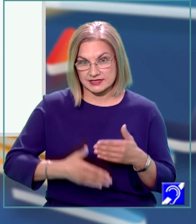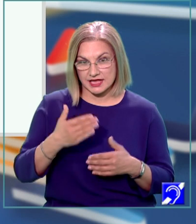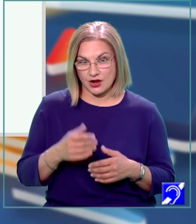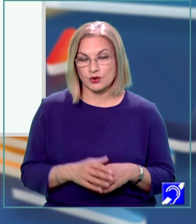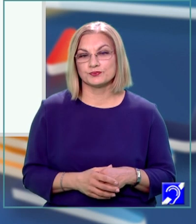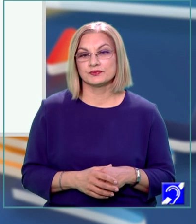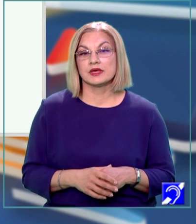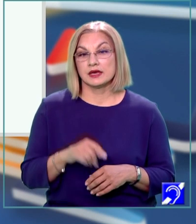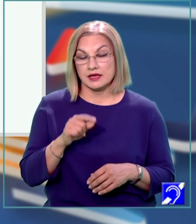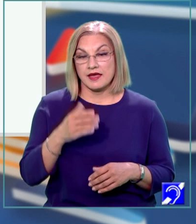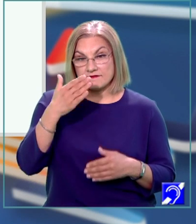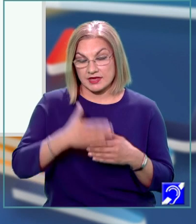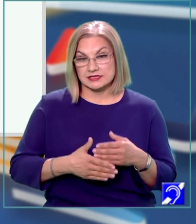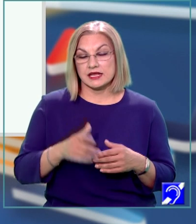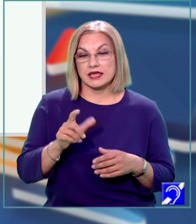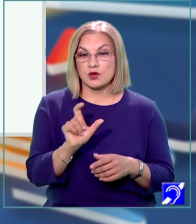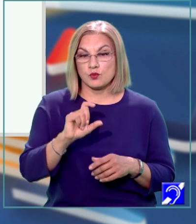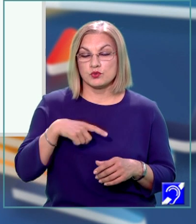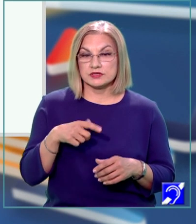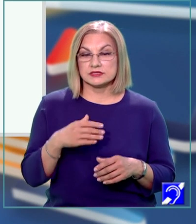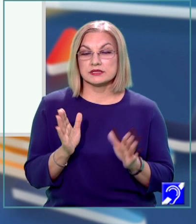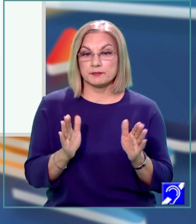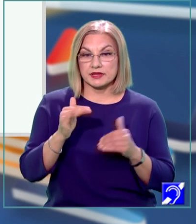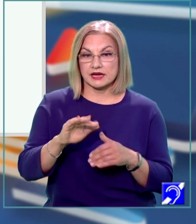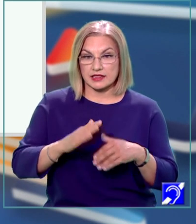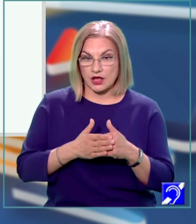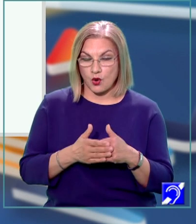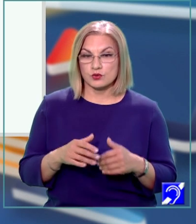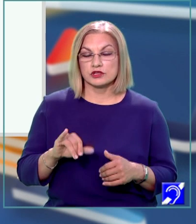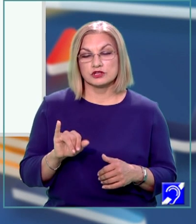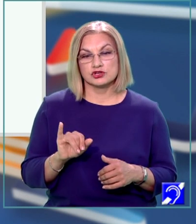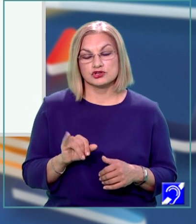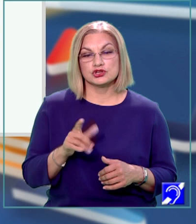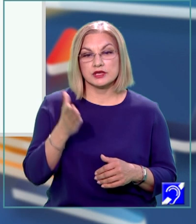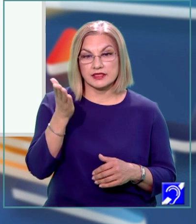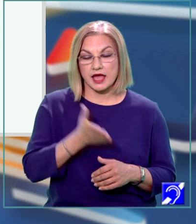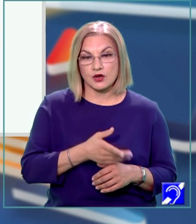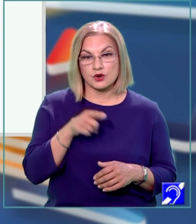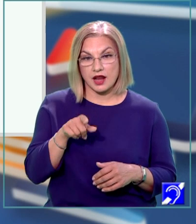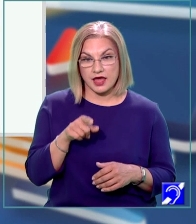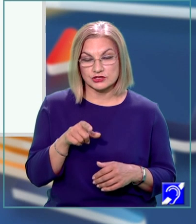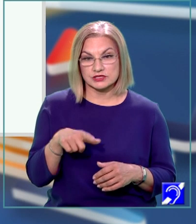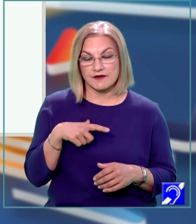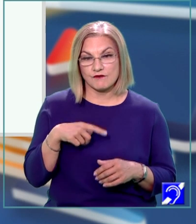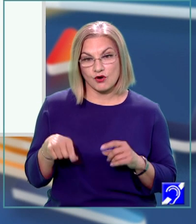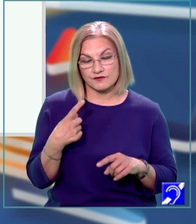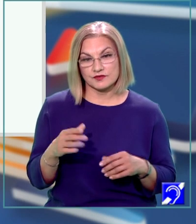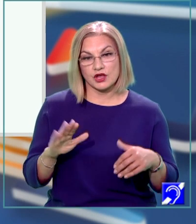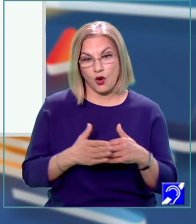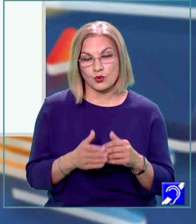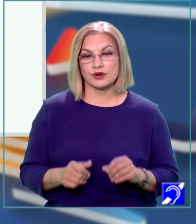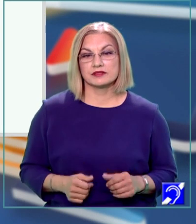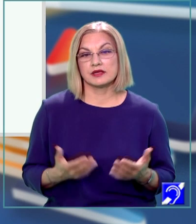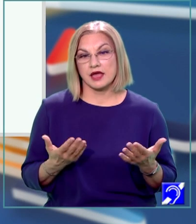întrucât fețele cubului sunt pătrate congruente și diagonalele acestora vor fi congruente.